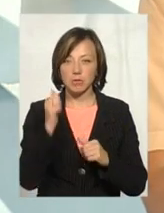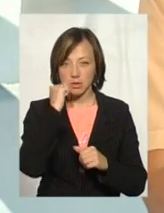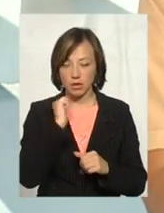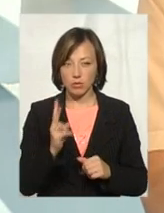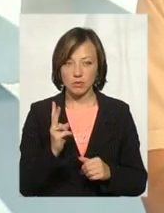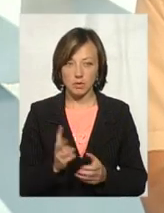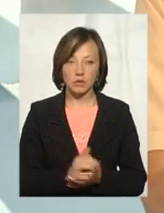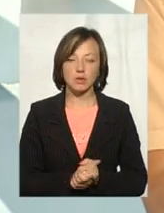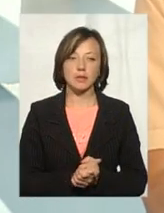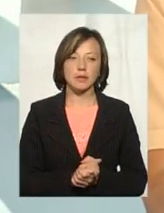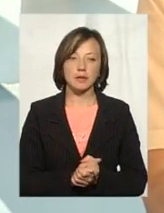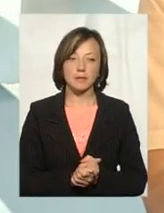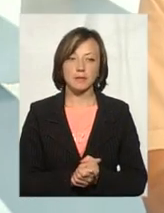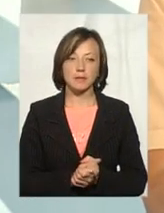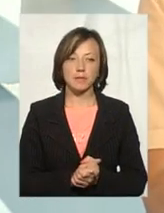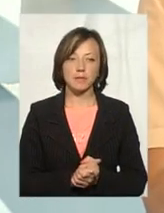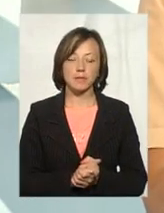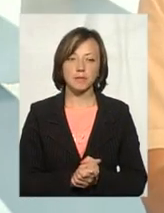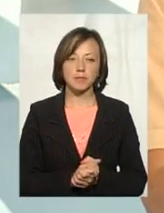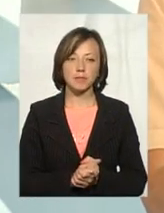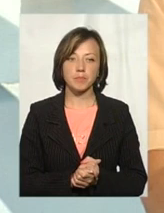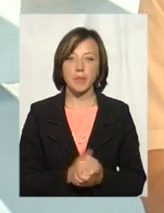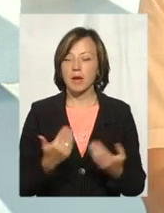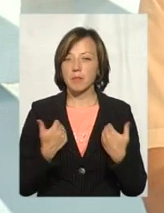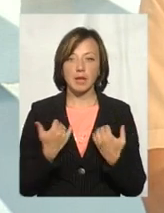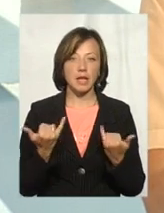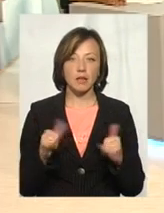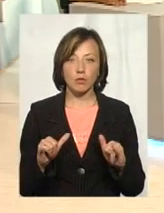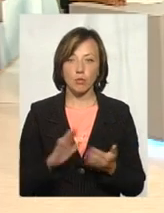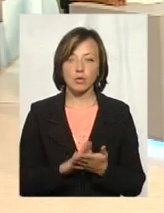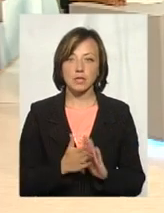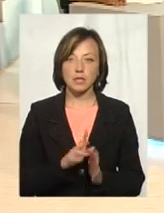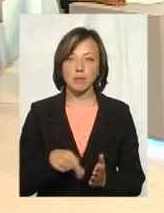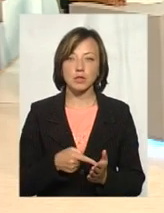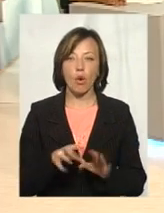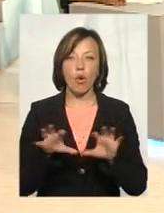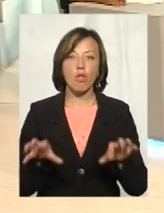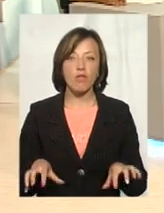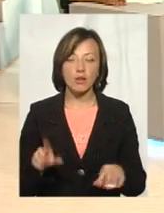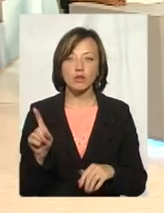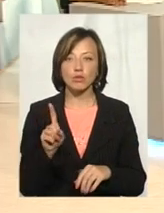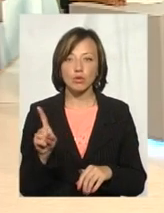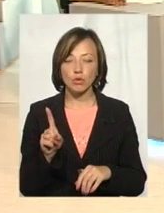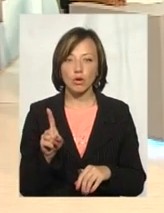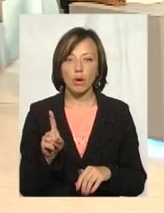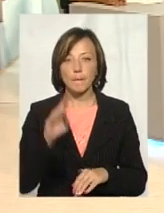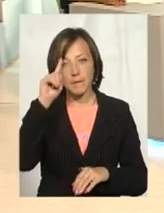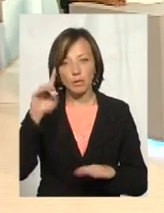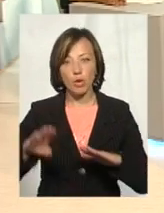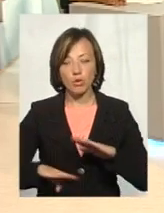-Костанкинівського на полігон. Мене дивує тепер позиція міського голови щодо безпосередньо